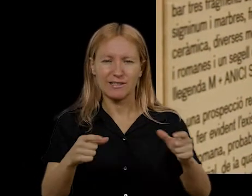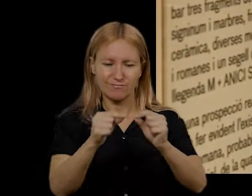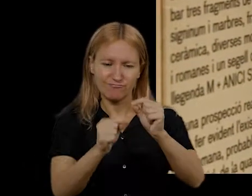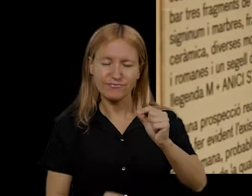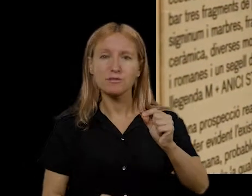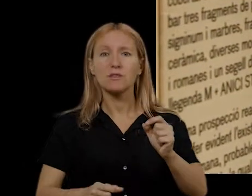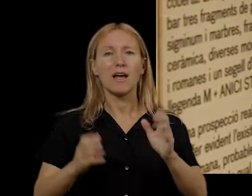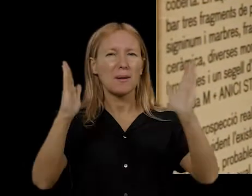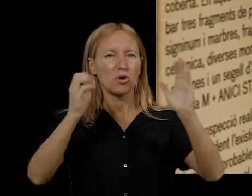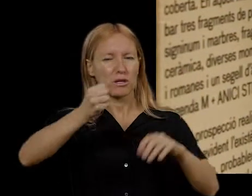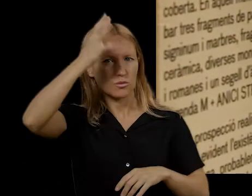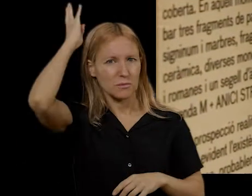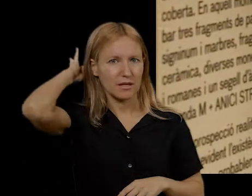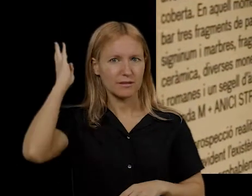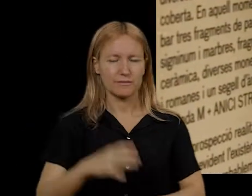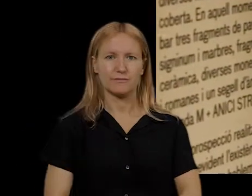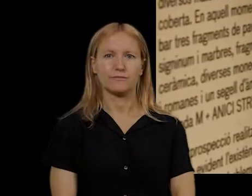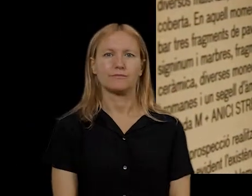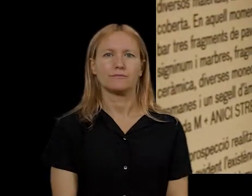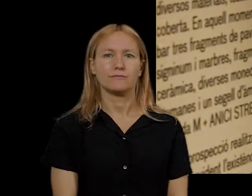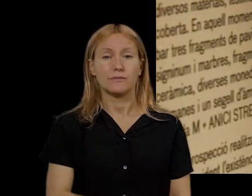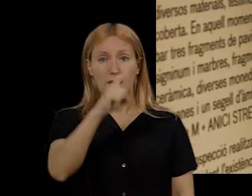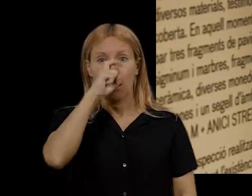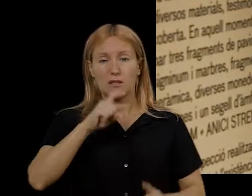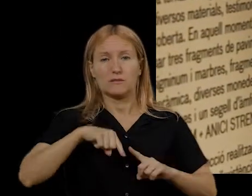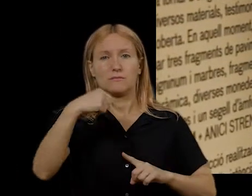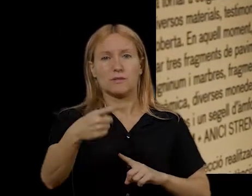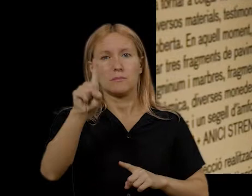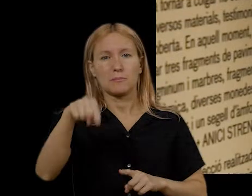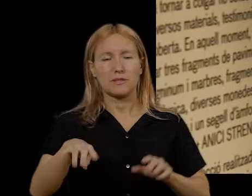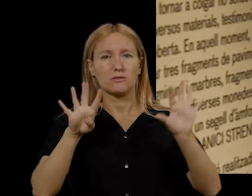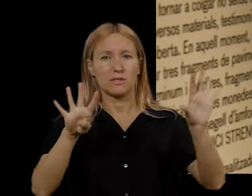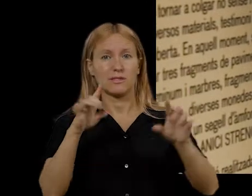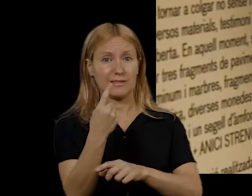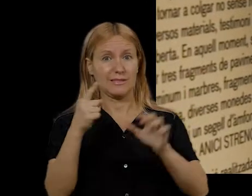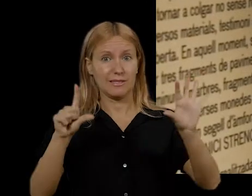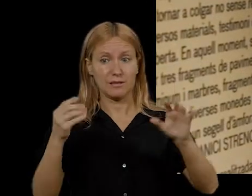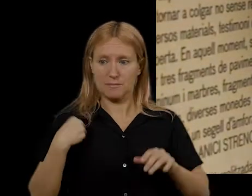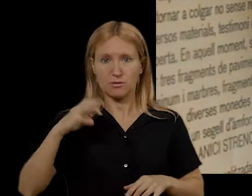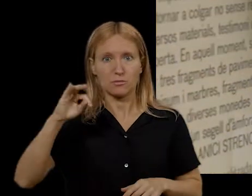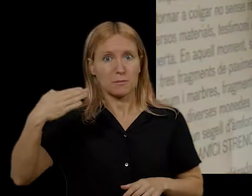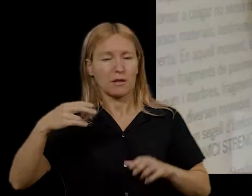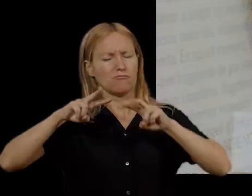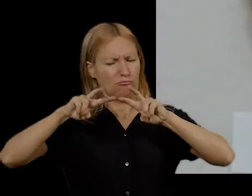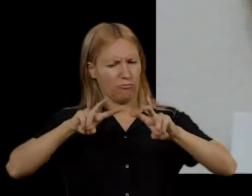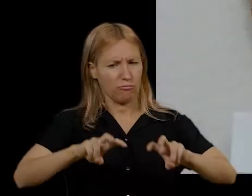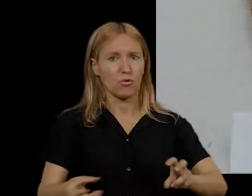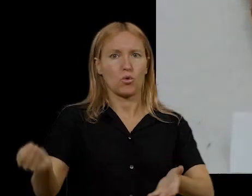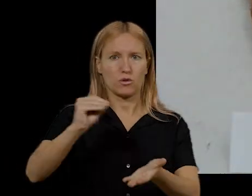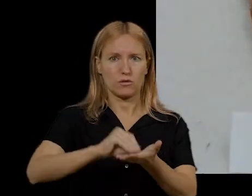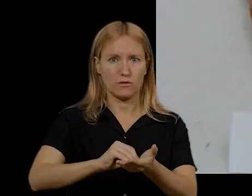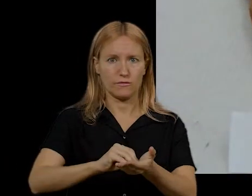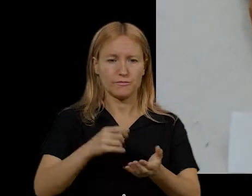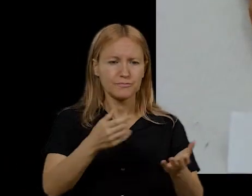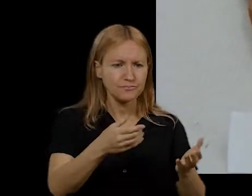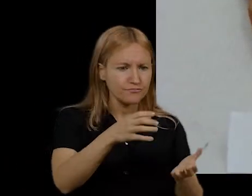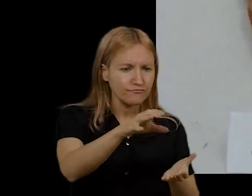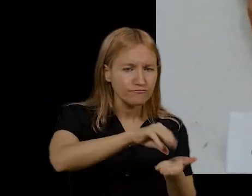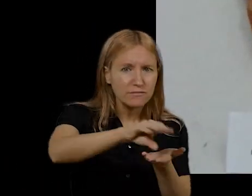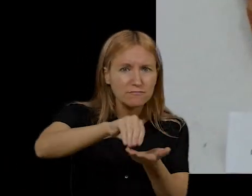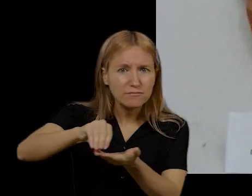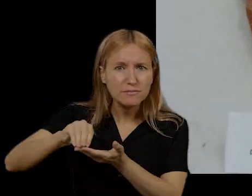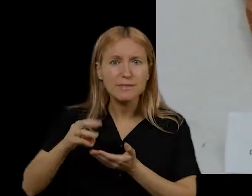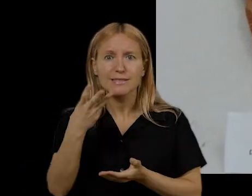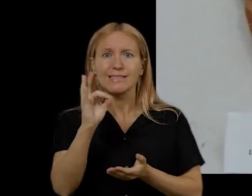fundària, d'època romana. Anys més tard, el 1917, el mateix Tomàs Balbéi l'excavaria de nou, realitzant